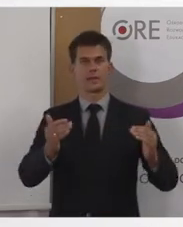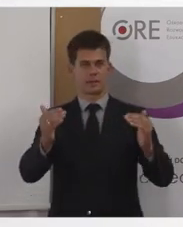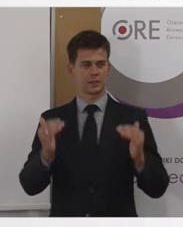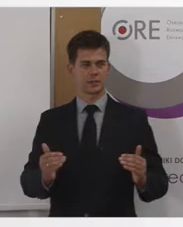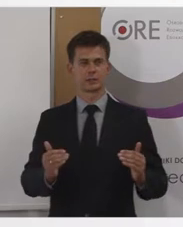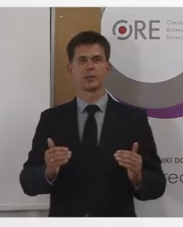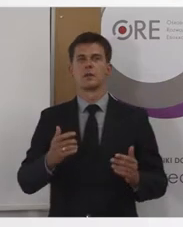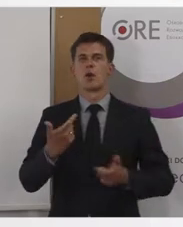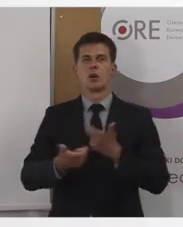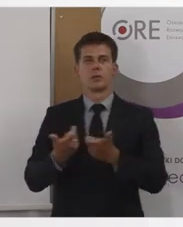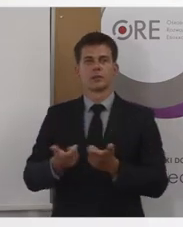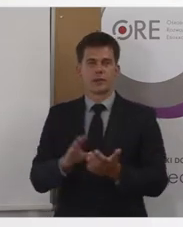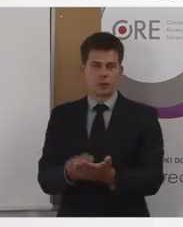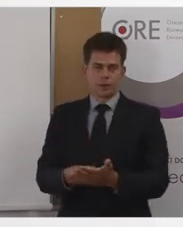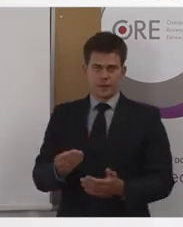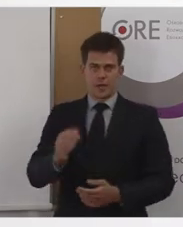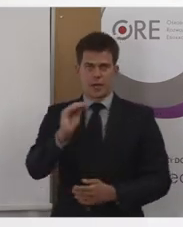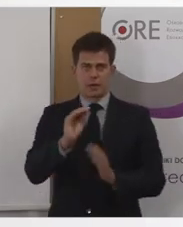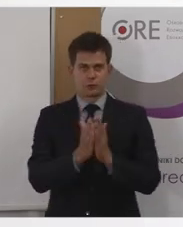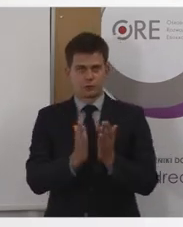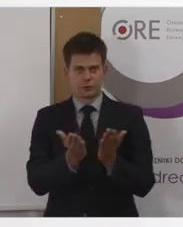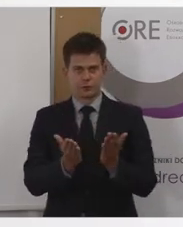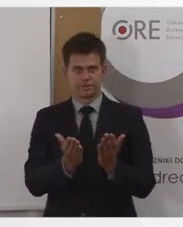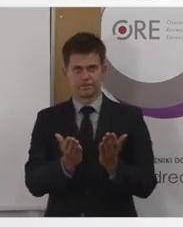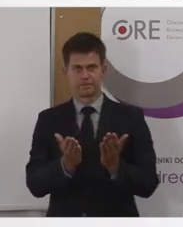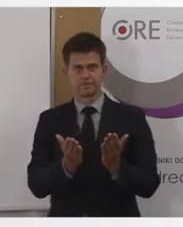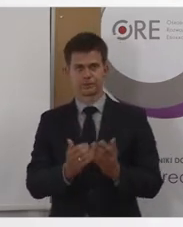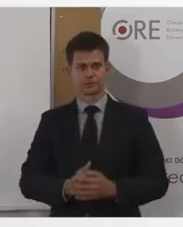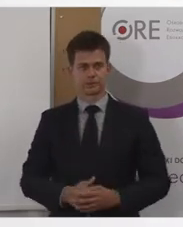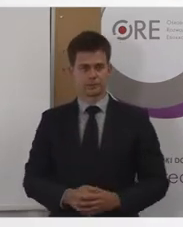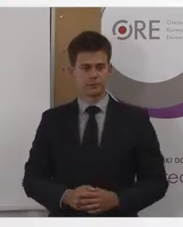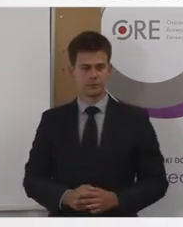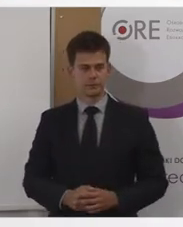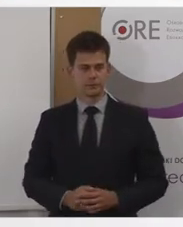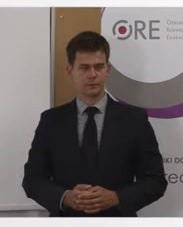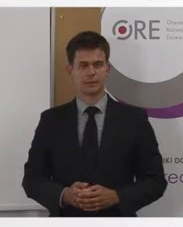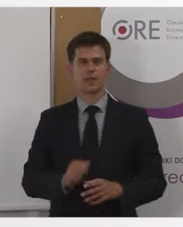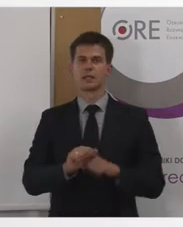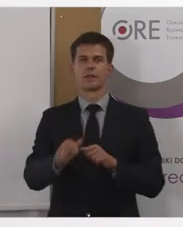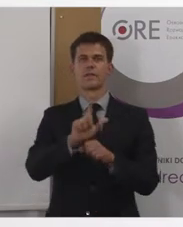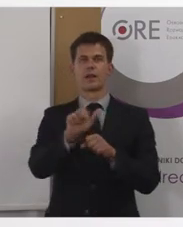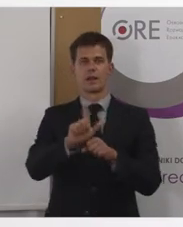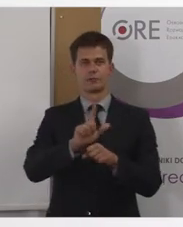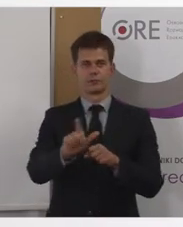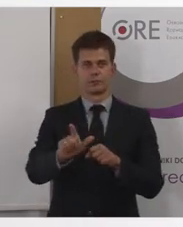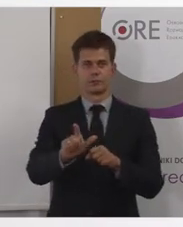kontekście tych 12 zasad,